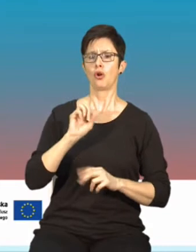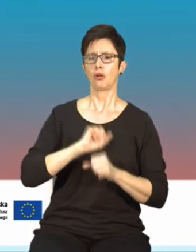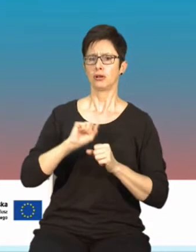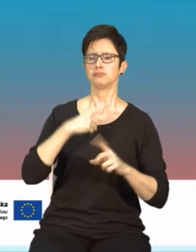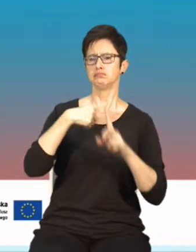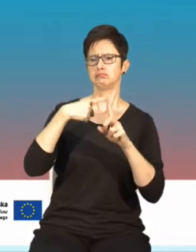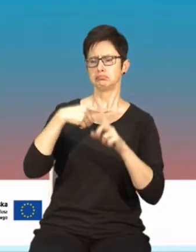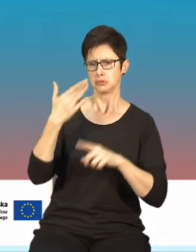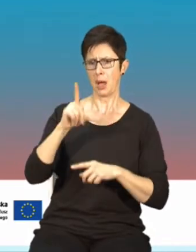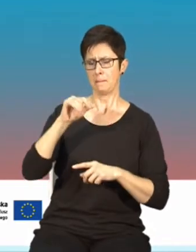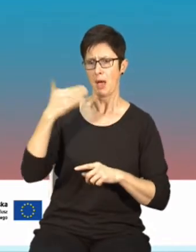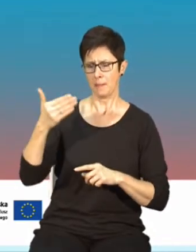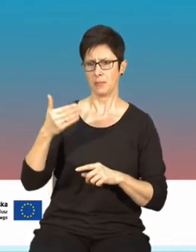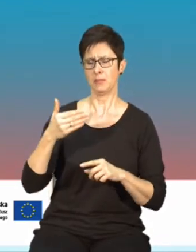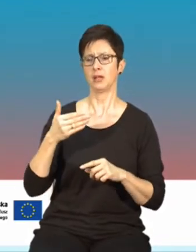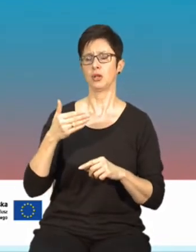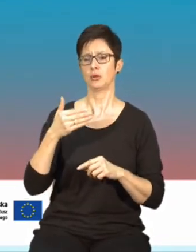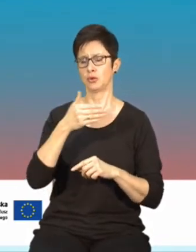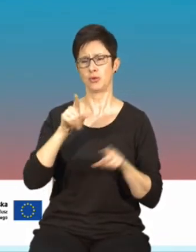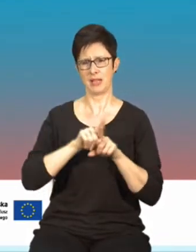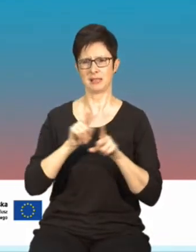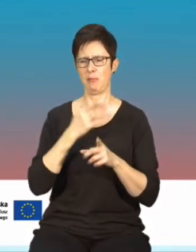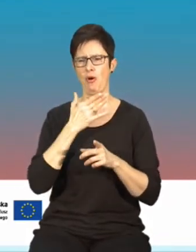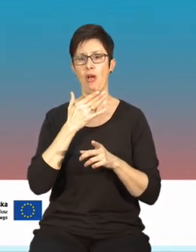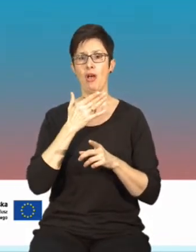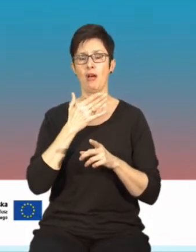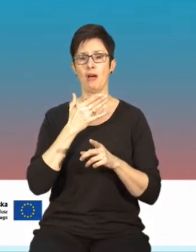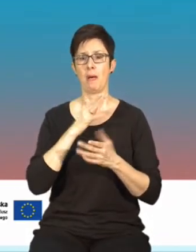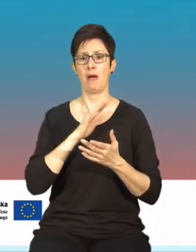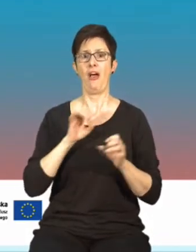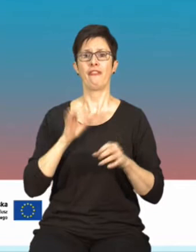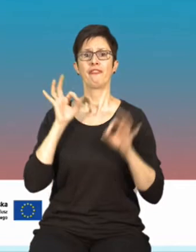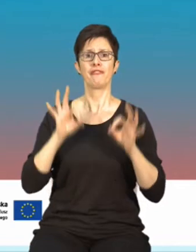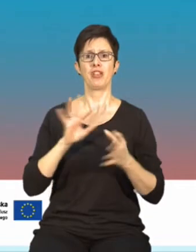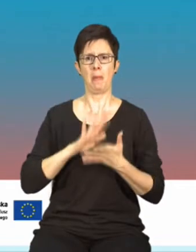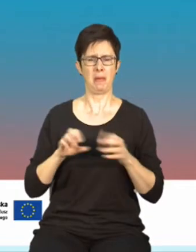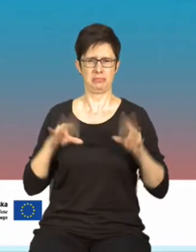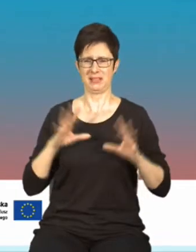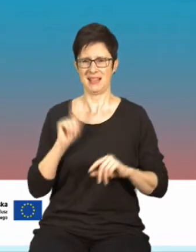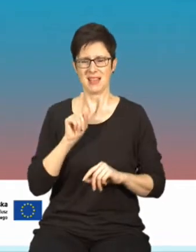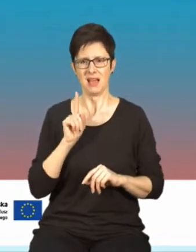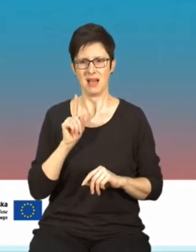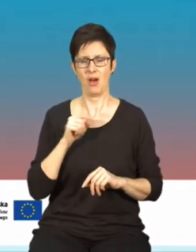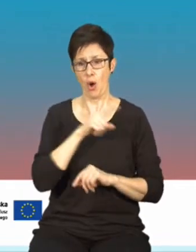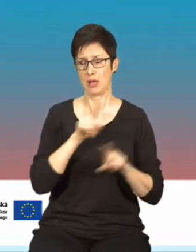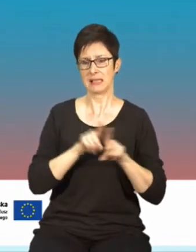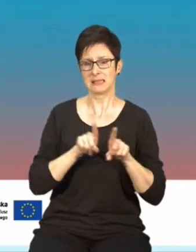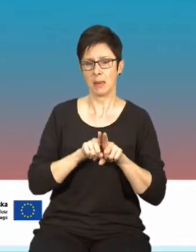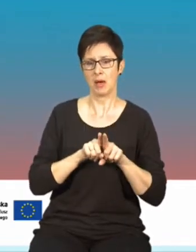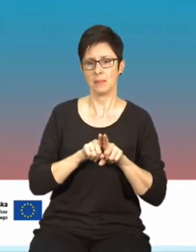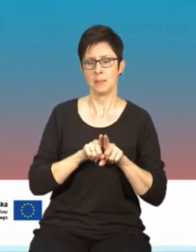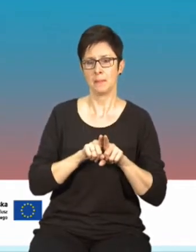przypadku bez swojej winy, tak to nazwijmy, bo często generalizują oni i osoby,